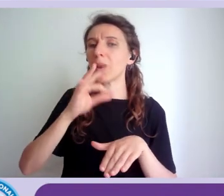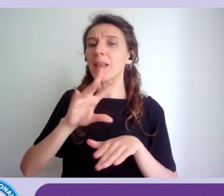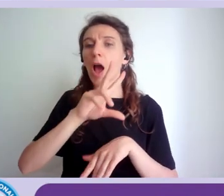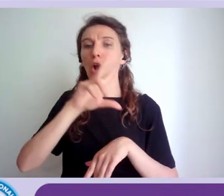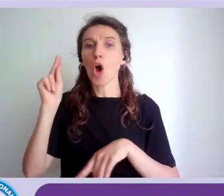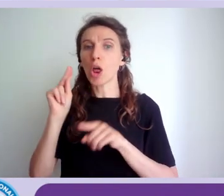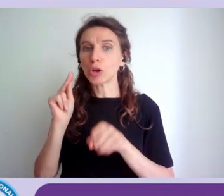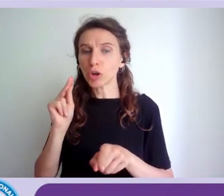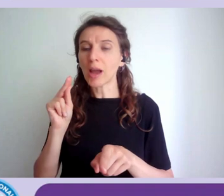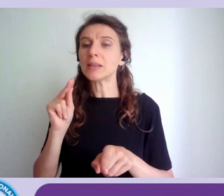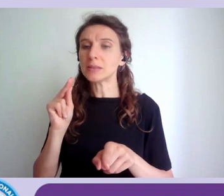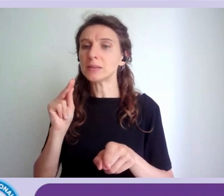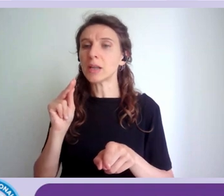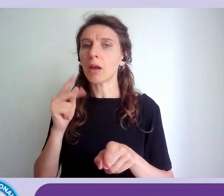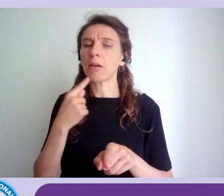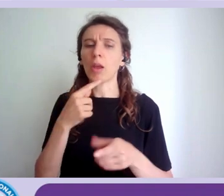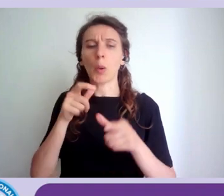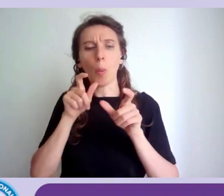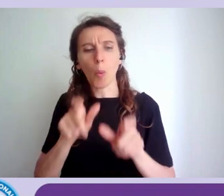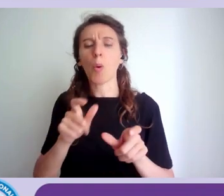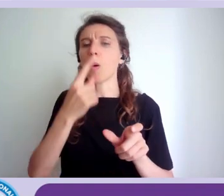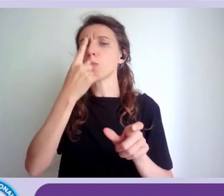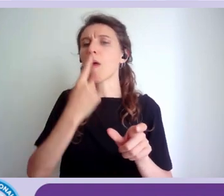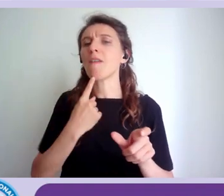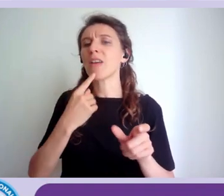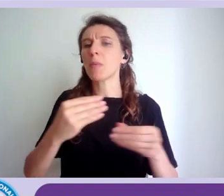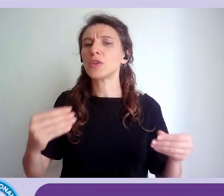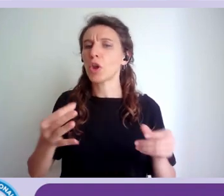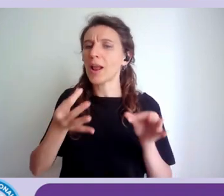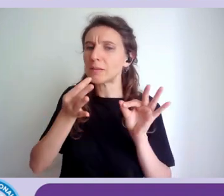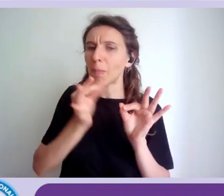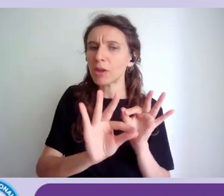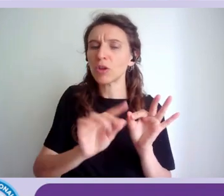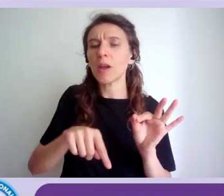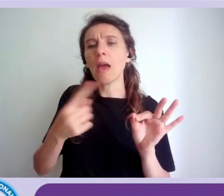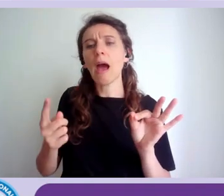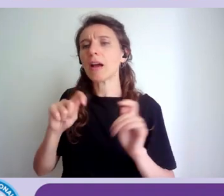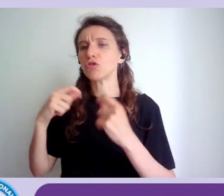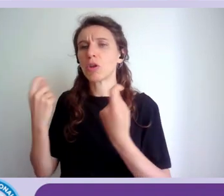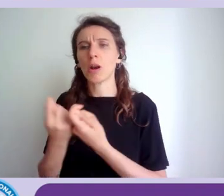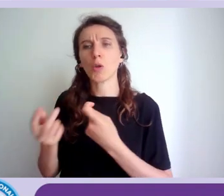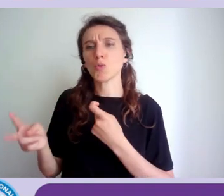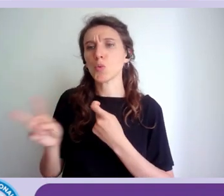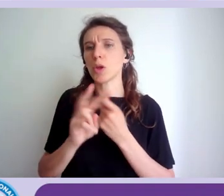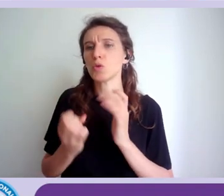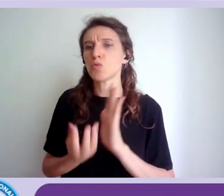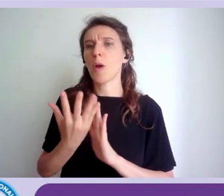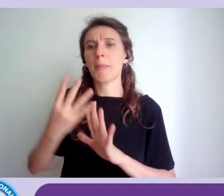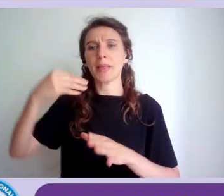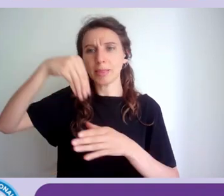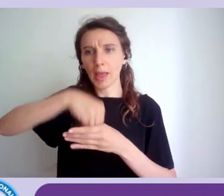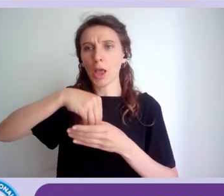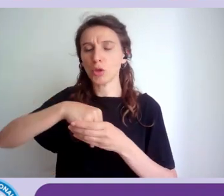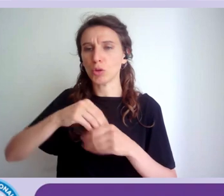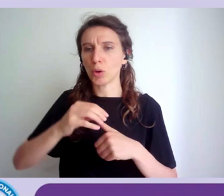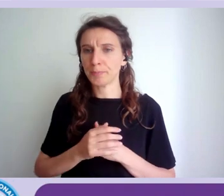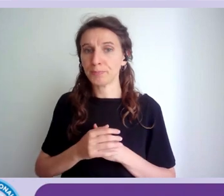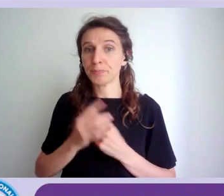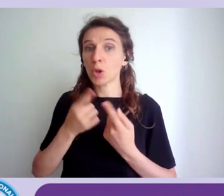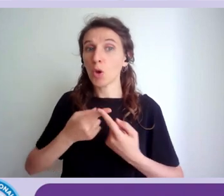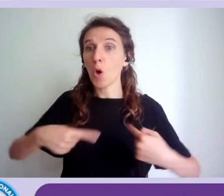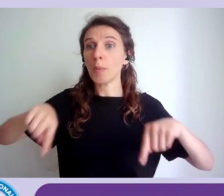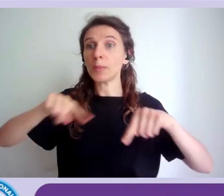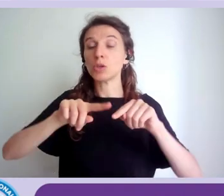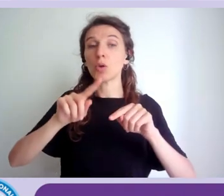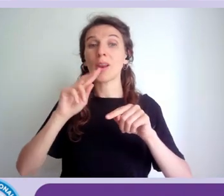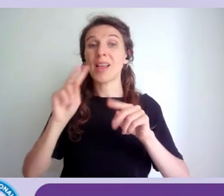specifici famiglie di profili professionali sia a livello generale questa commissione diciamo è a livello